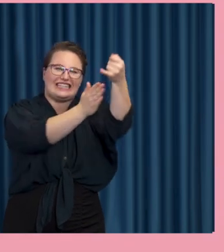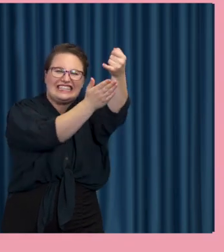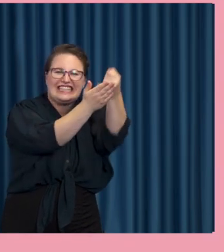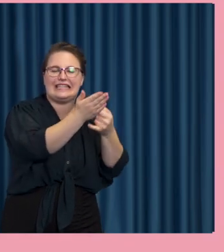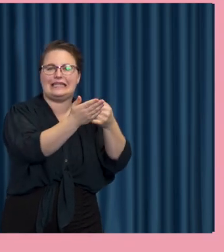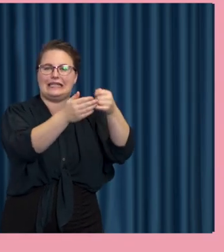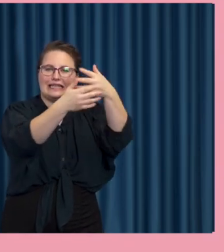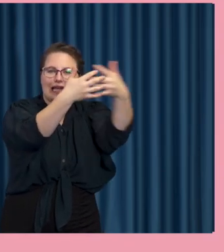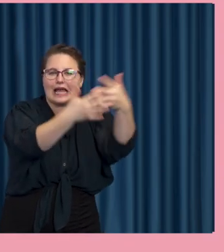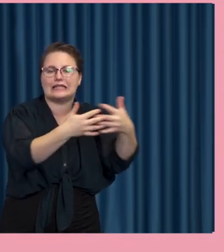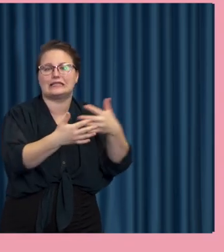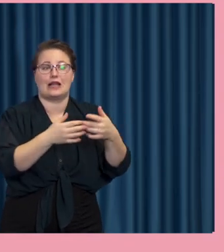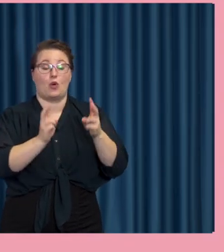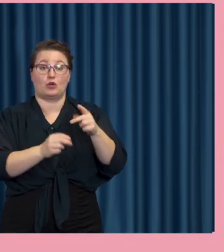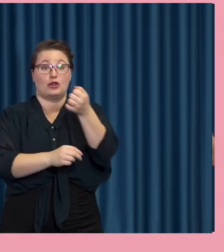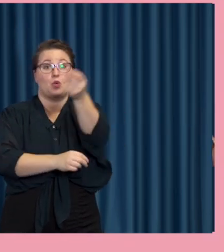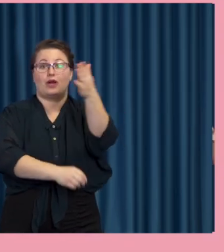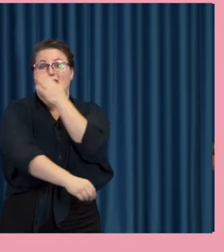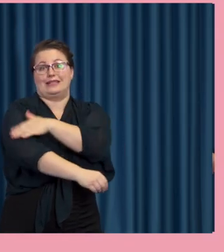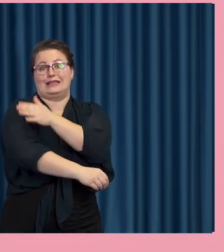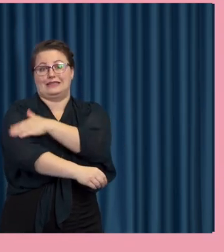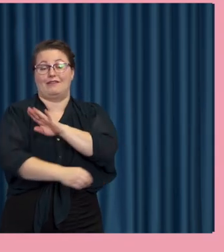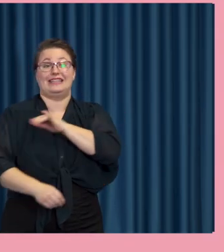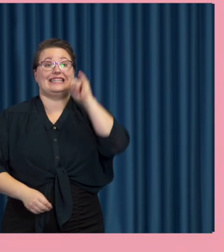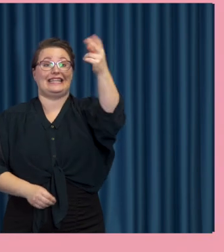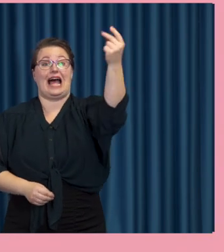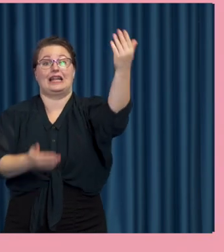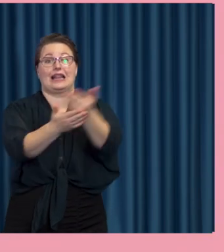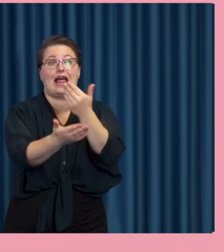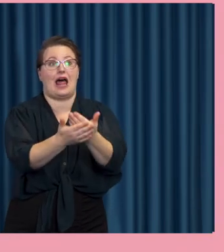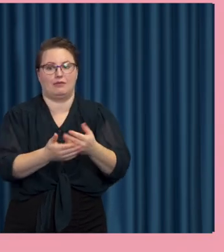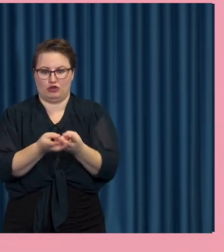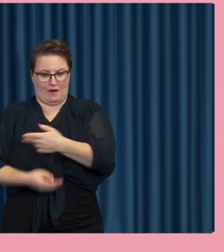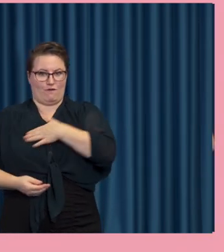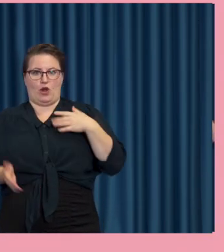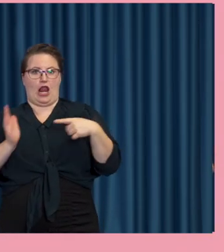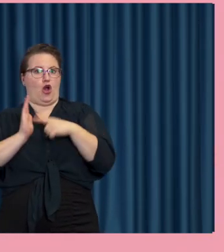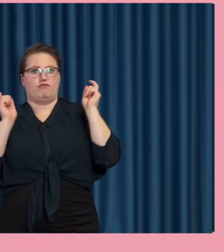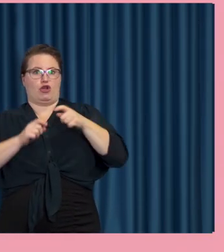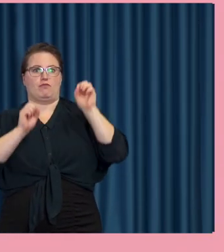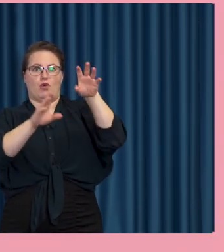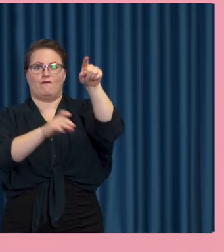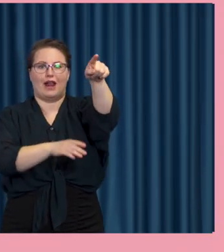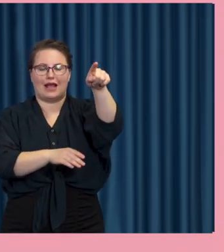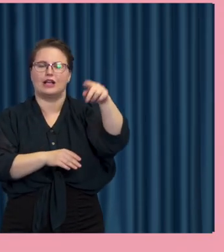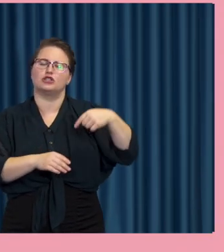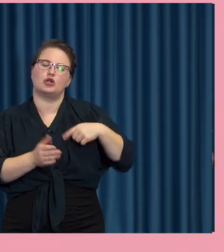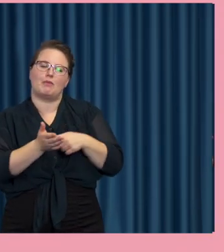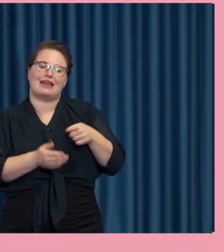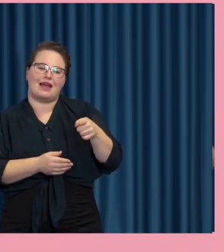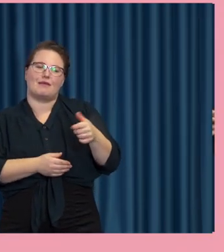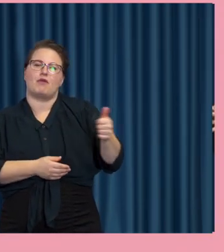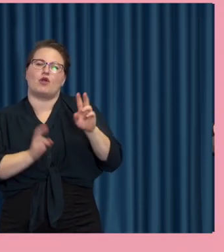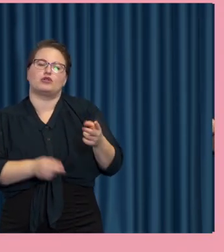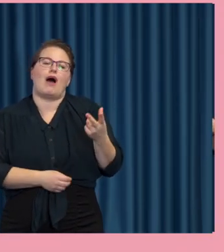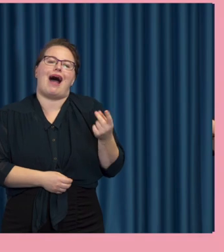tjänster som har huvudkontrollen i något annat land liksom. Eller, ja, regleringsfrågor och Så jag menar bara att man behöver ett annat